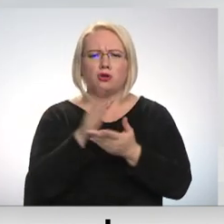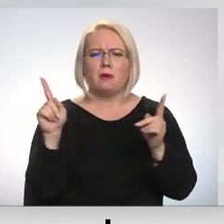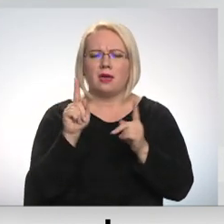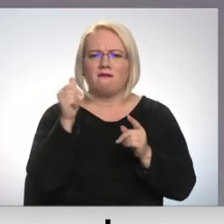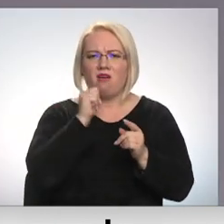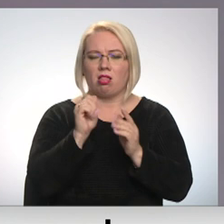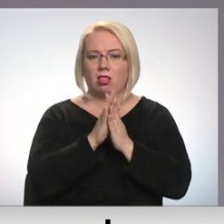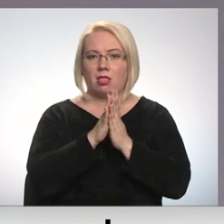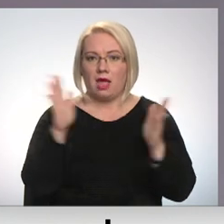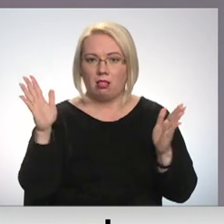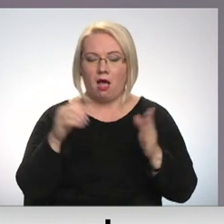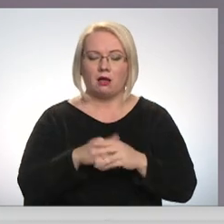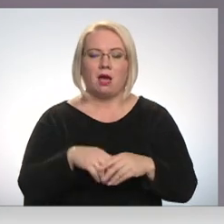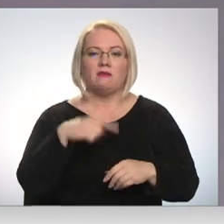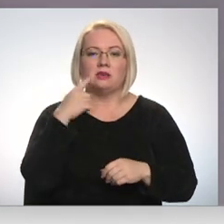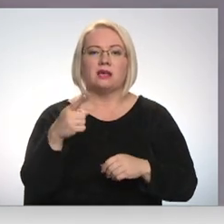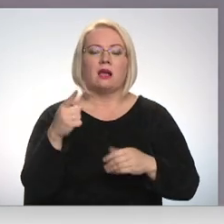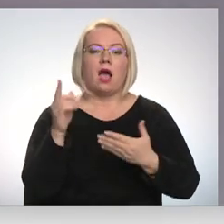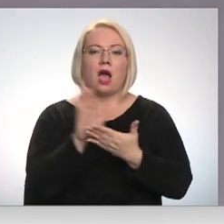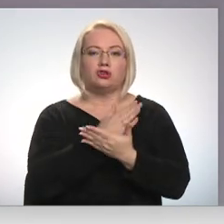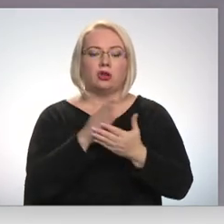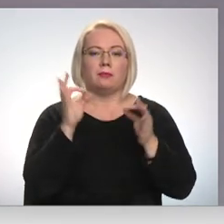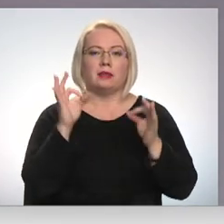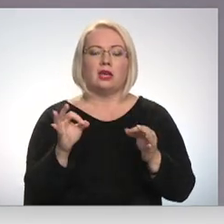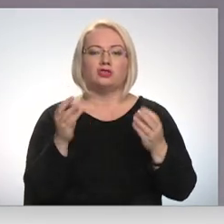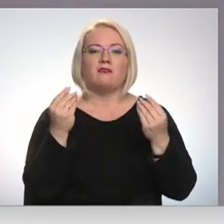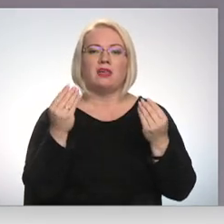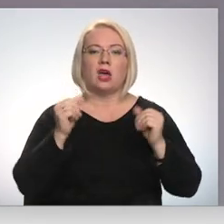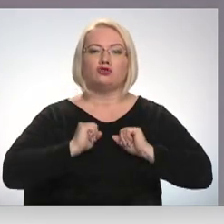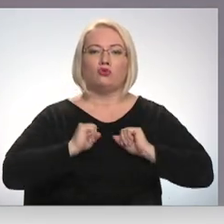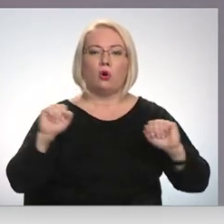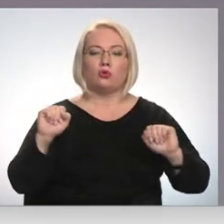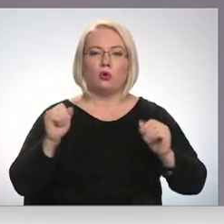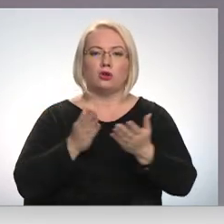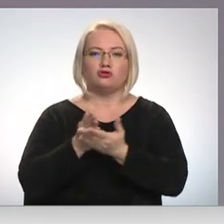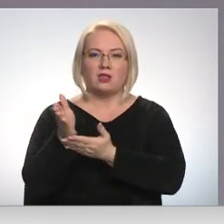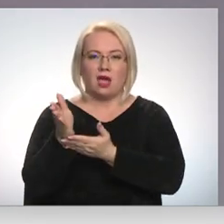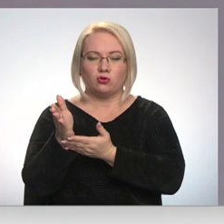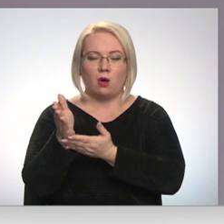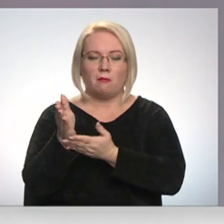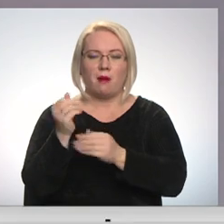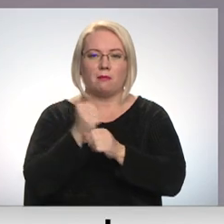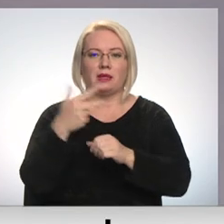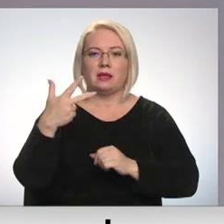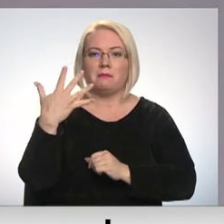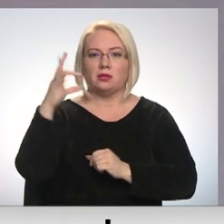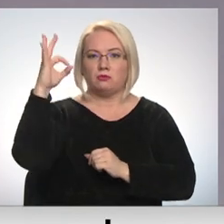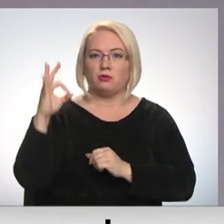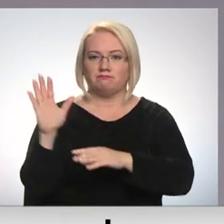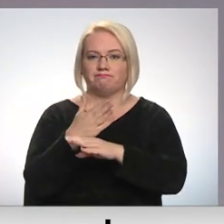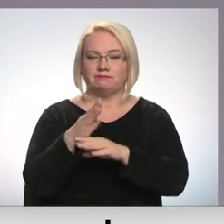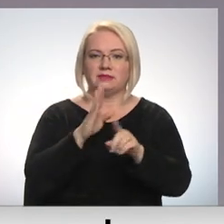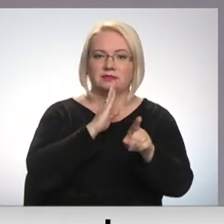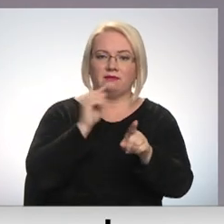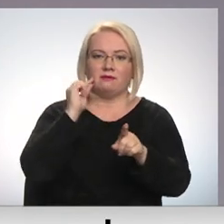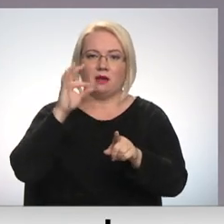vēl lielāka. Lielākās atšķirības ir finanša un atbrošināšanas darbība nozerē, kur 35% šis